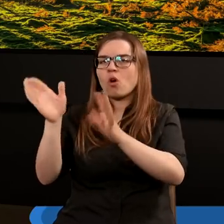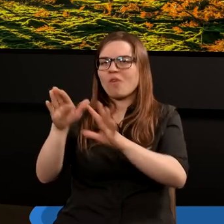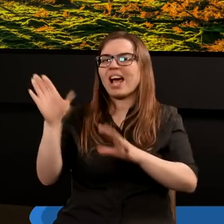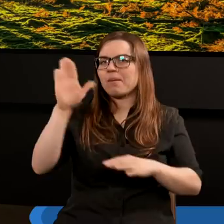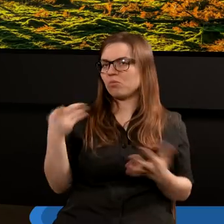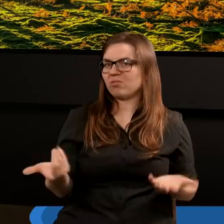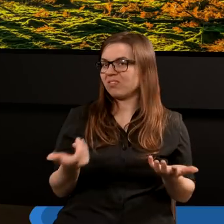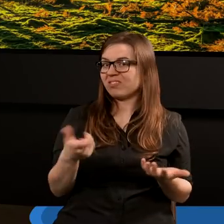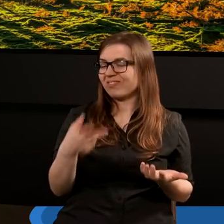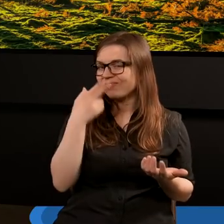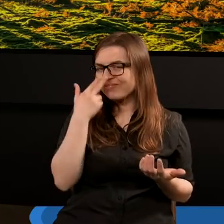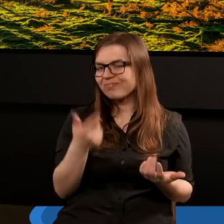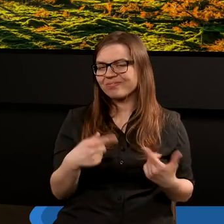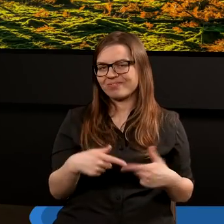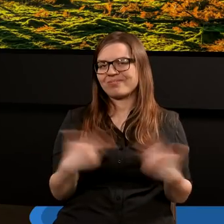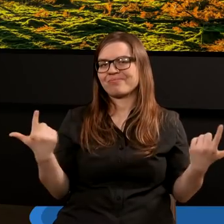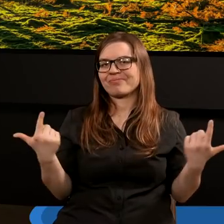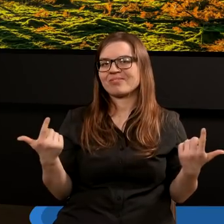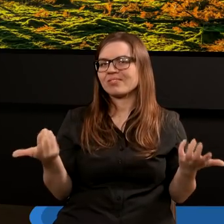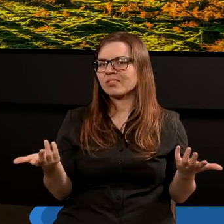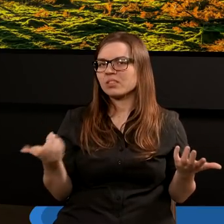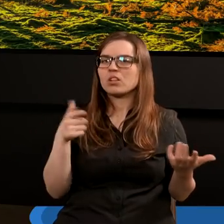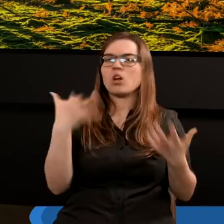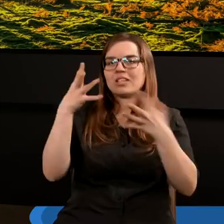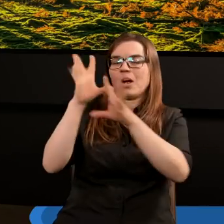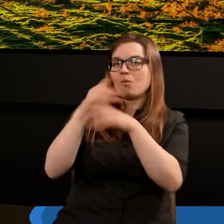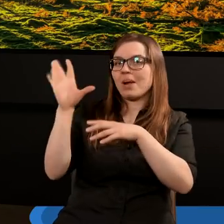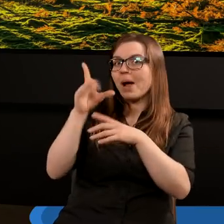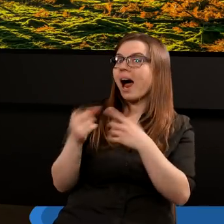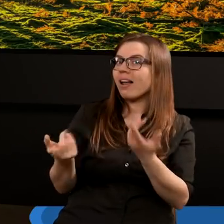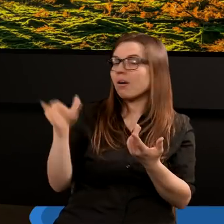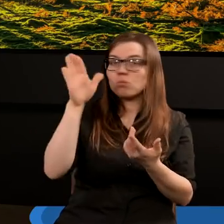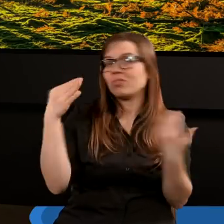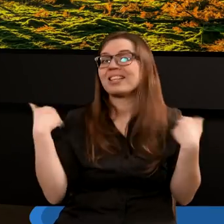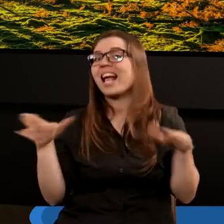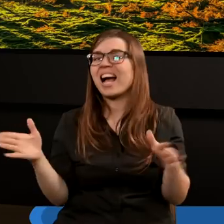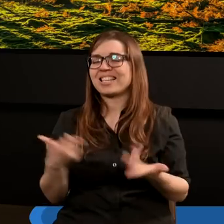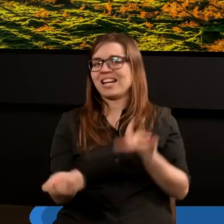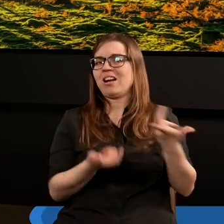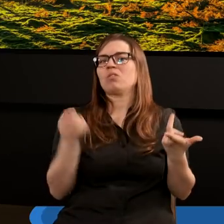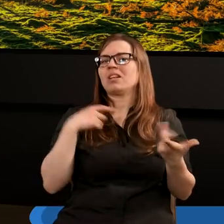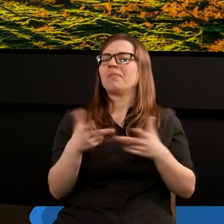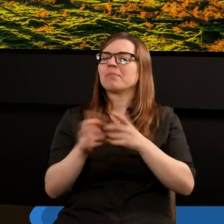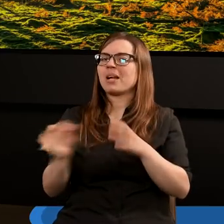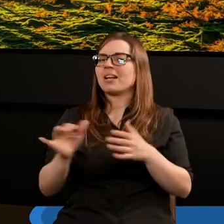na ofiarę. Chciał zrobić naprawdę coś fantastycznego, uwielbić Pana Boga. Ale Pan Bóg tego nie chciał.